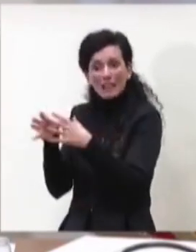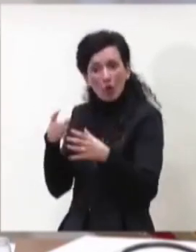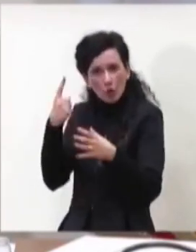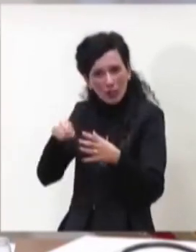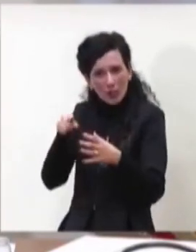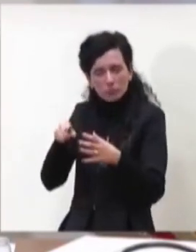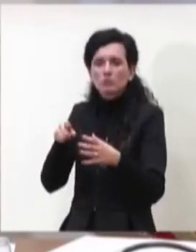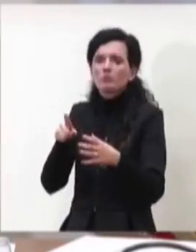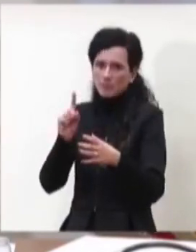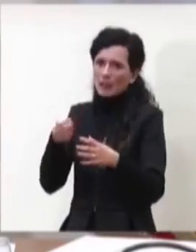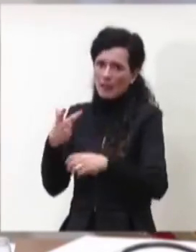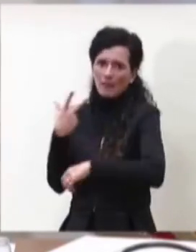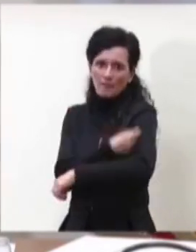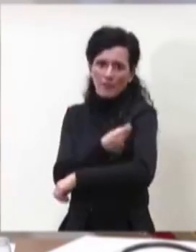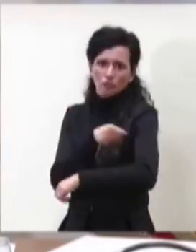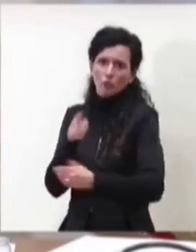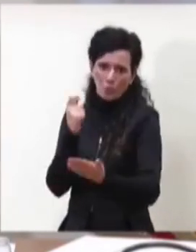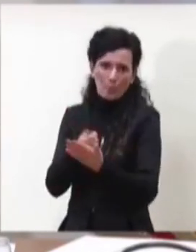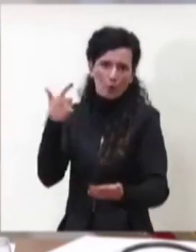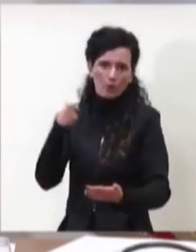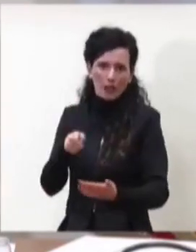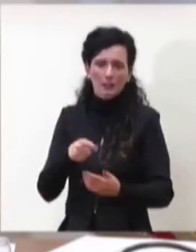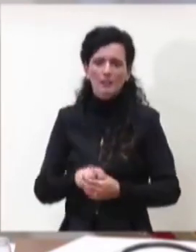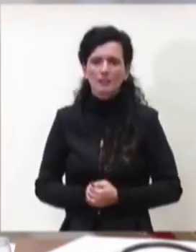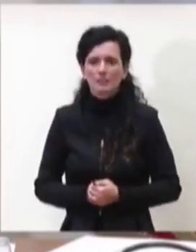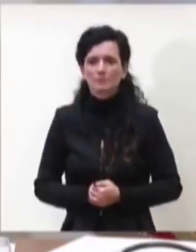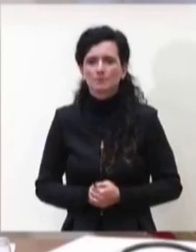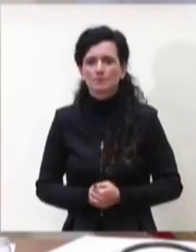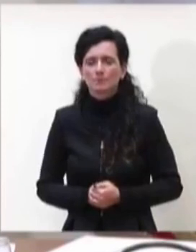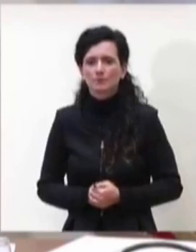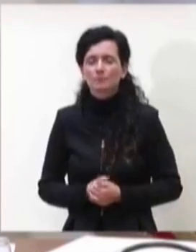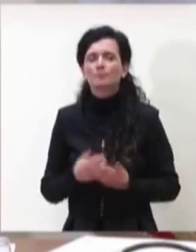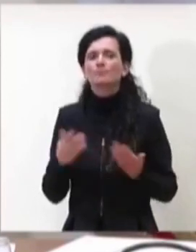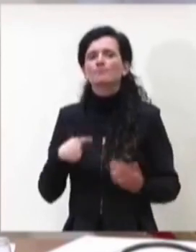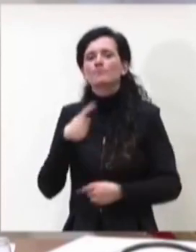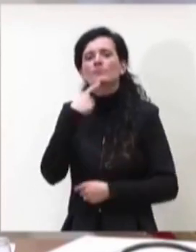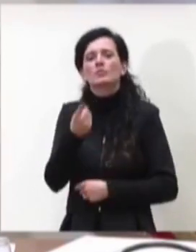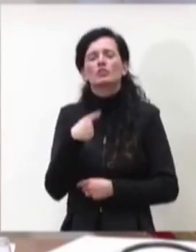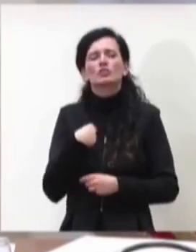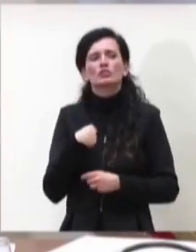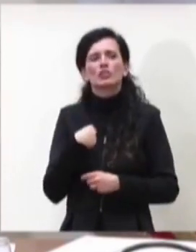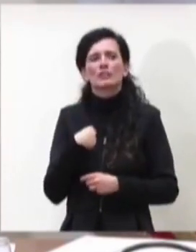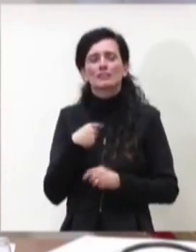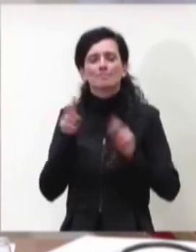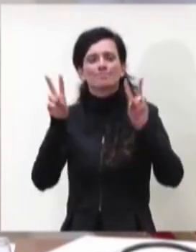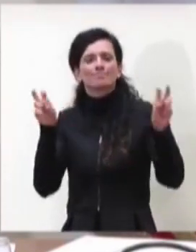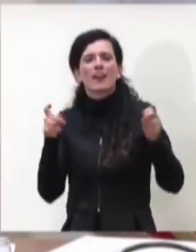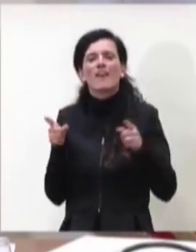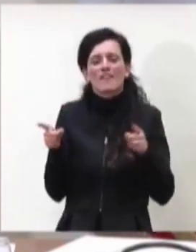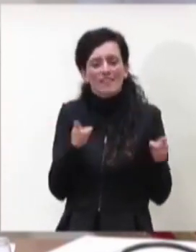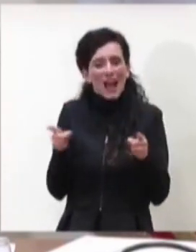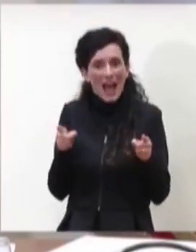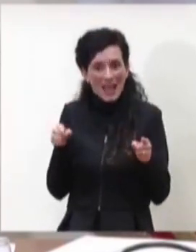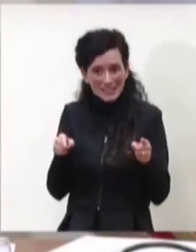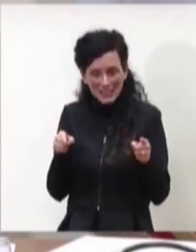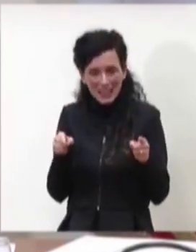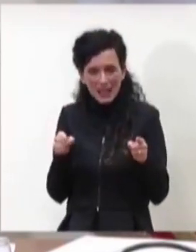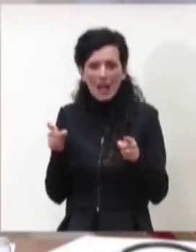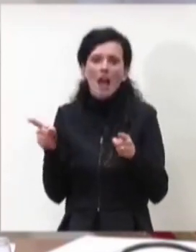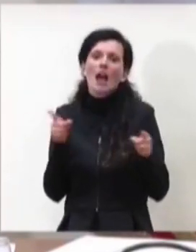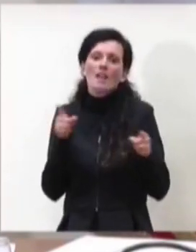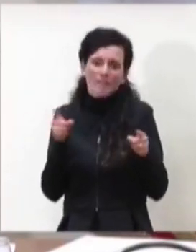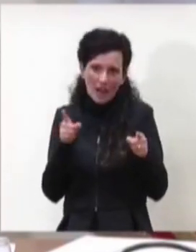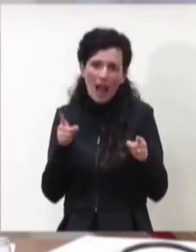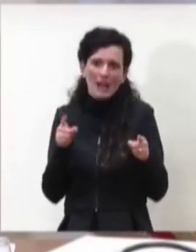popolazione naturalmente quando parliamo di fasi in qualche modo ci riferiamo anche al tipo di